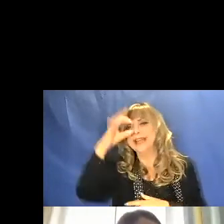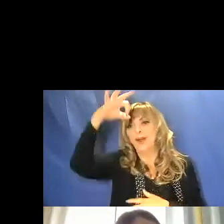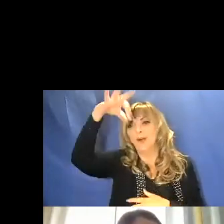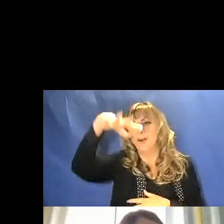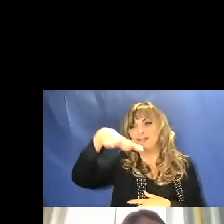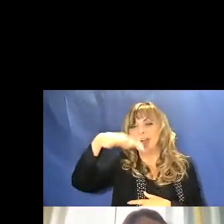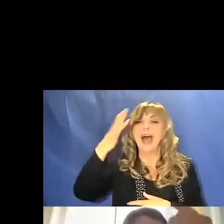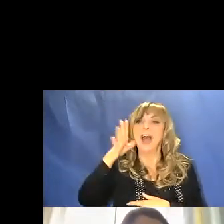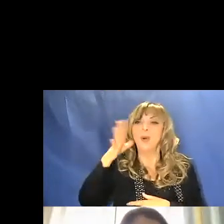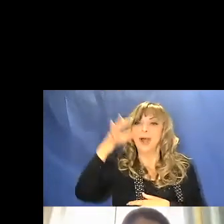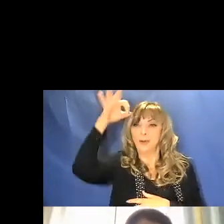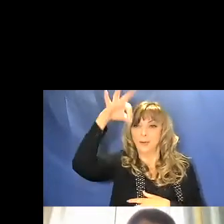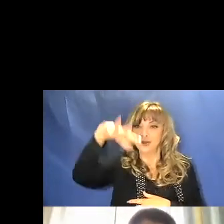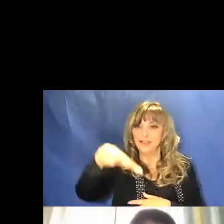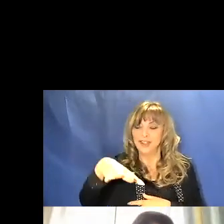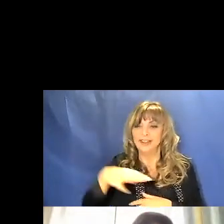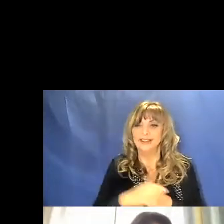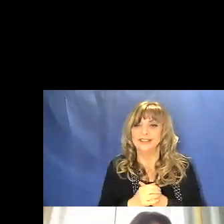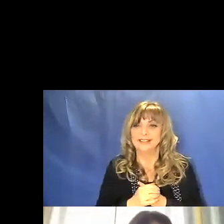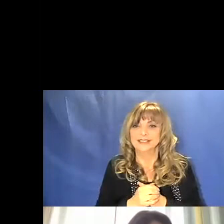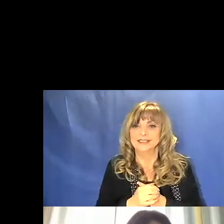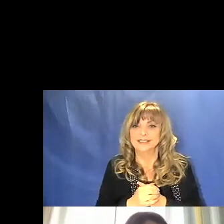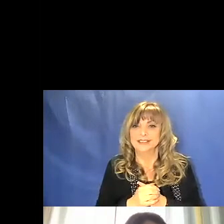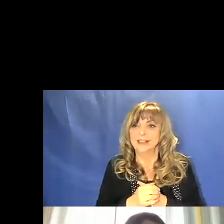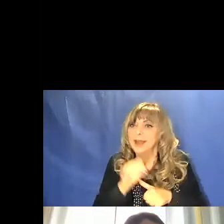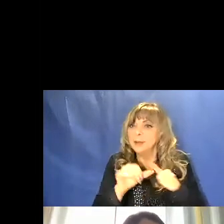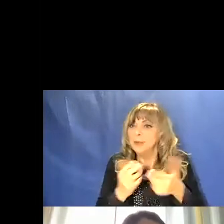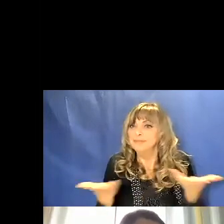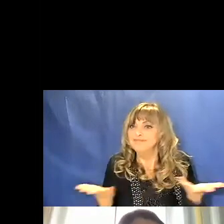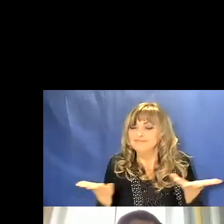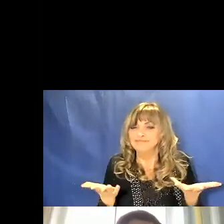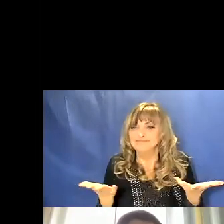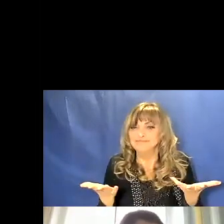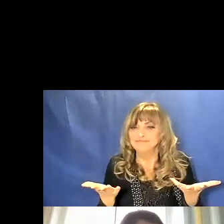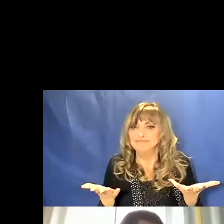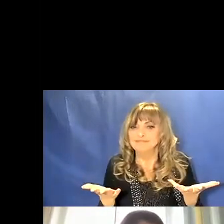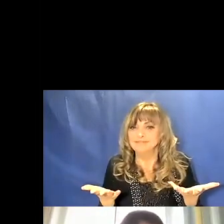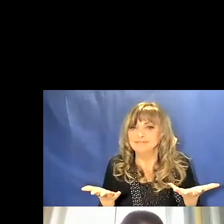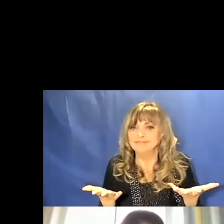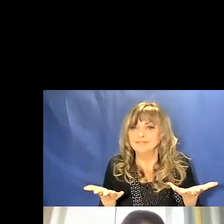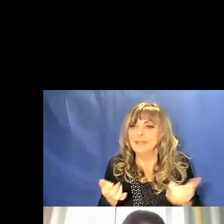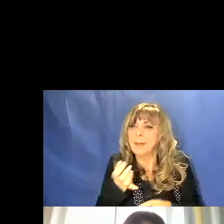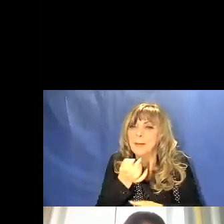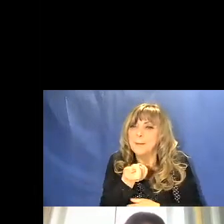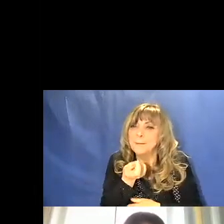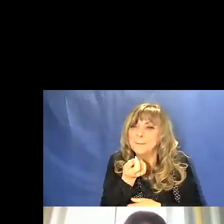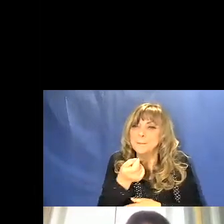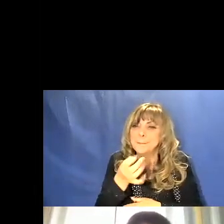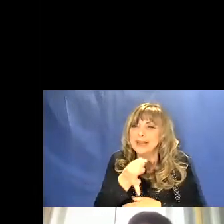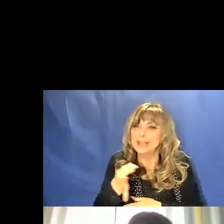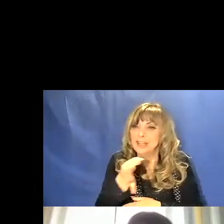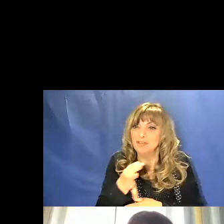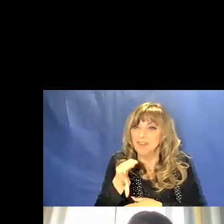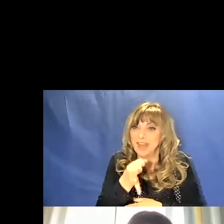Stavolta, la casa della perturbazione è però una particella carica,